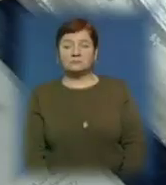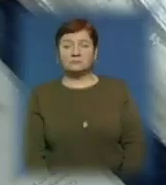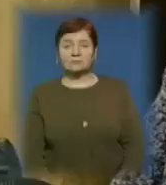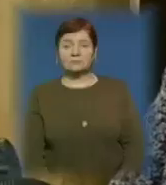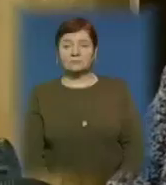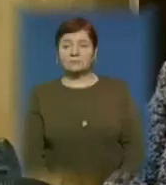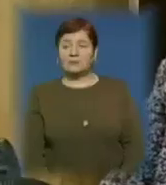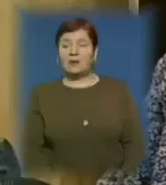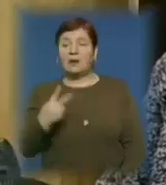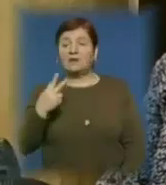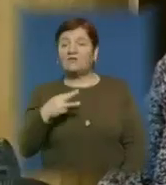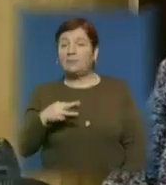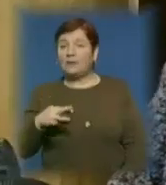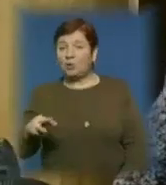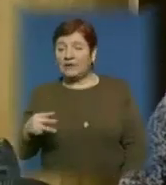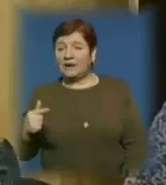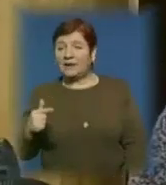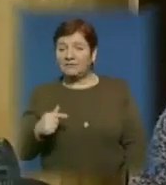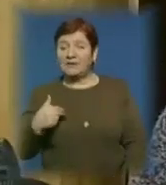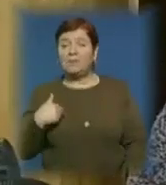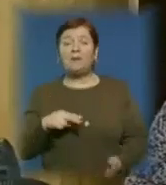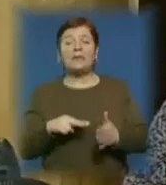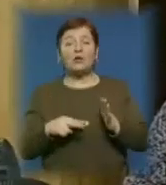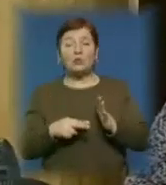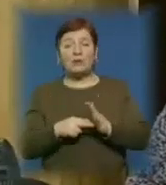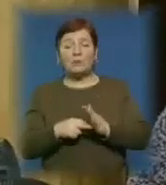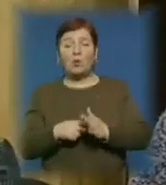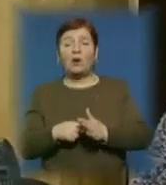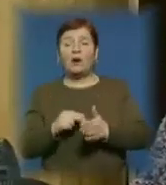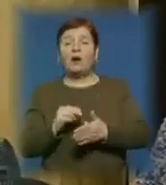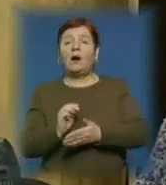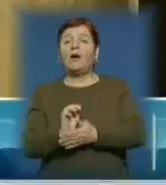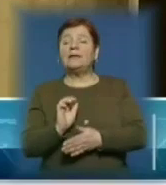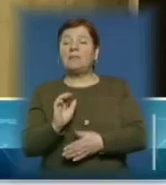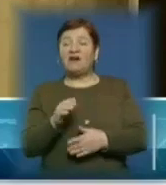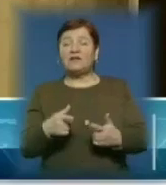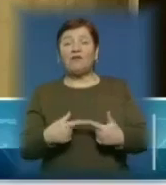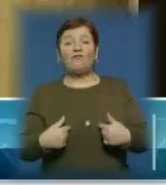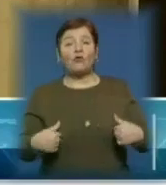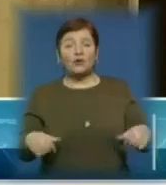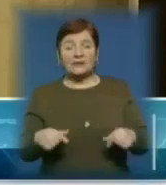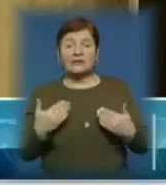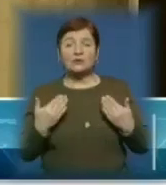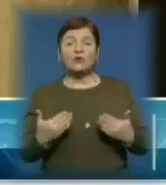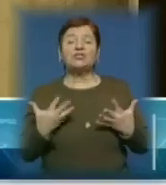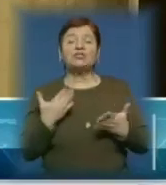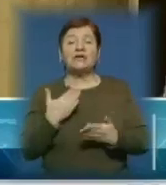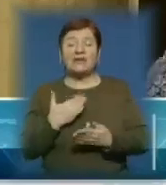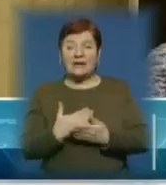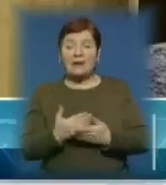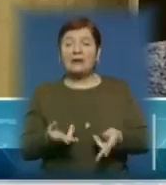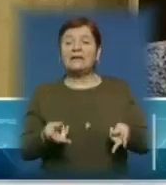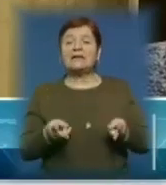2 мільйона гривень ми плануємо направити цільового фонду, який в нас вже на сьогоднішній день є на